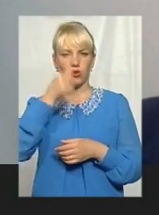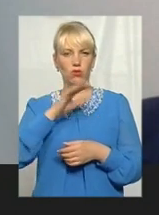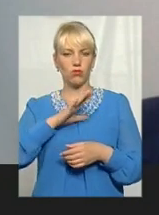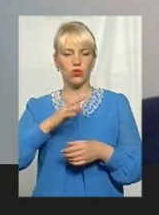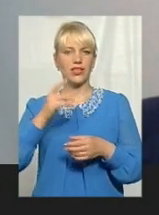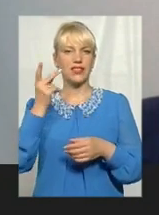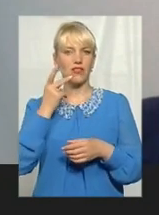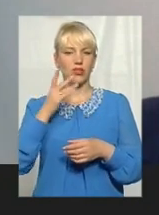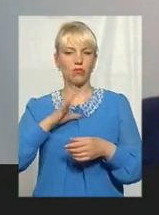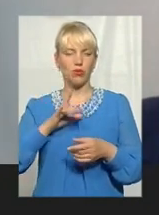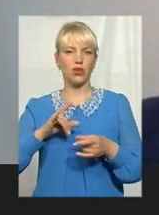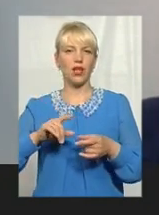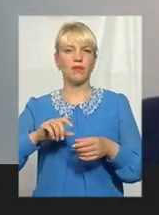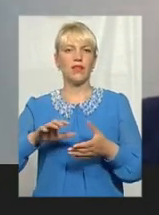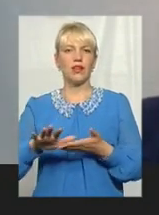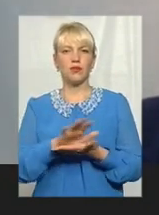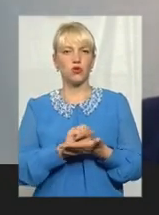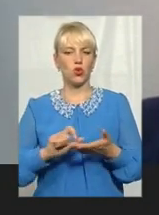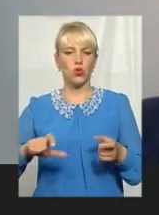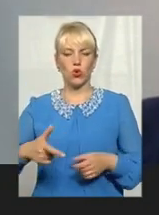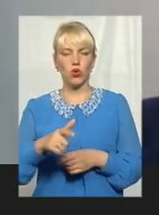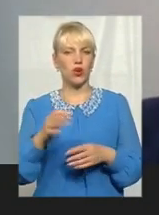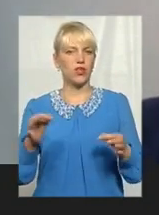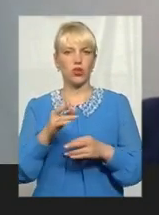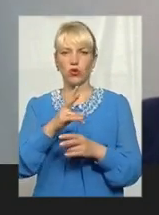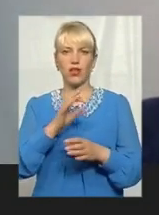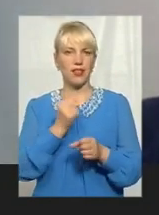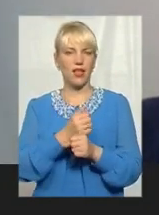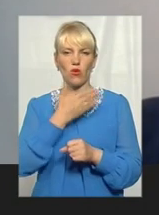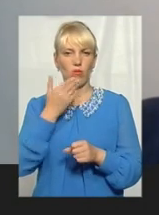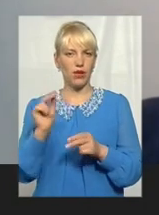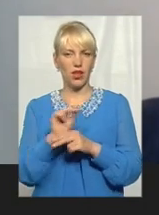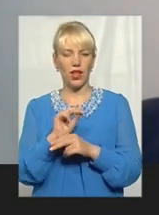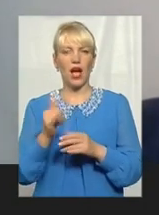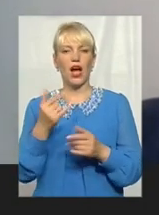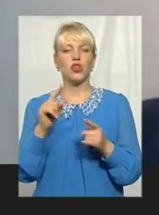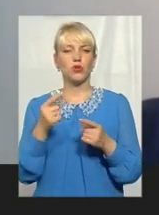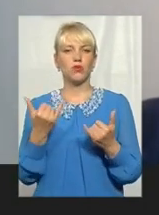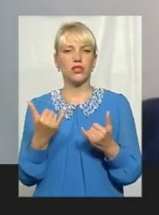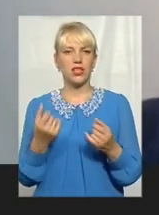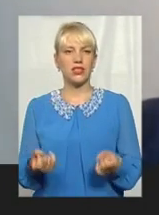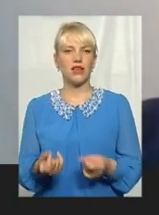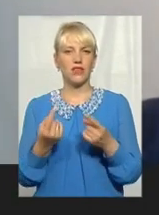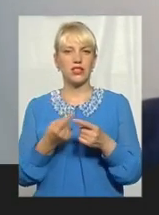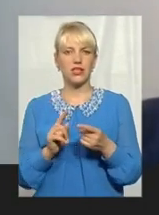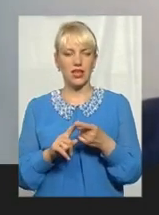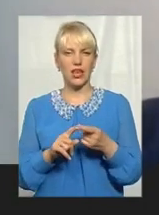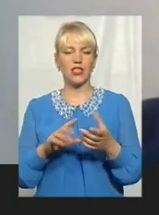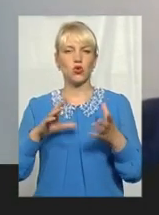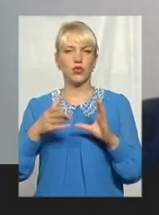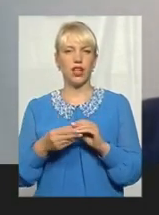роздолбана дорога, ніхто її не робив? І чому вона з'явилася саме зараз? А це результат діяльності. З одного боку,